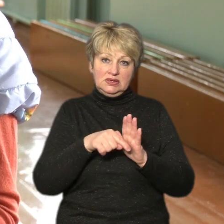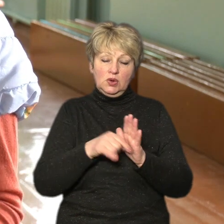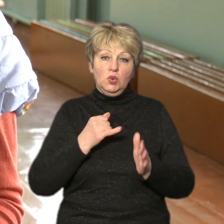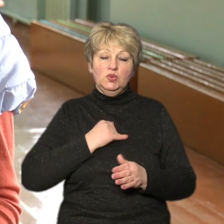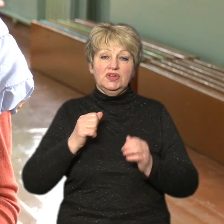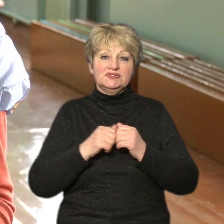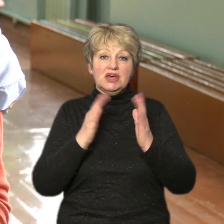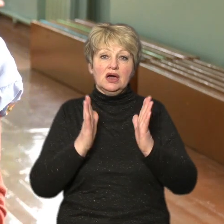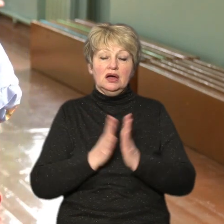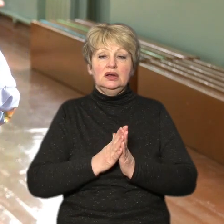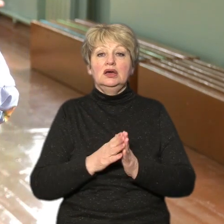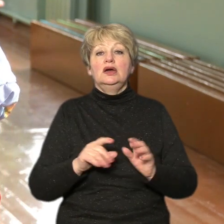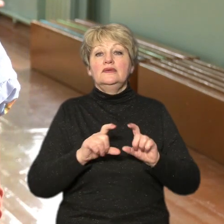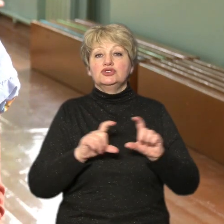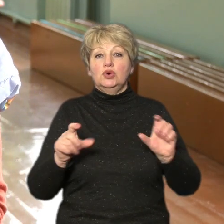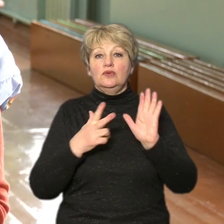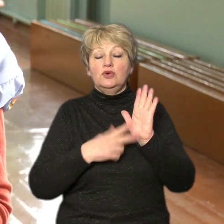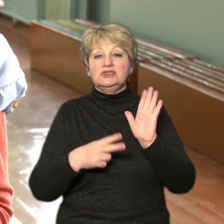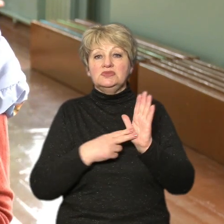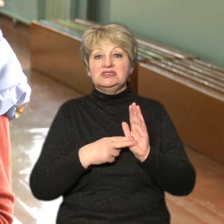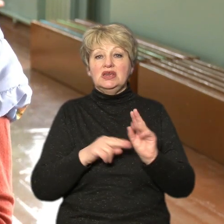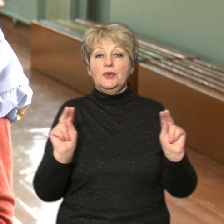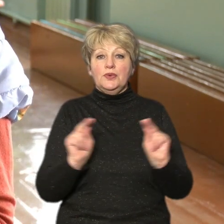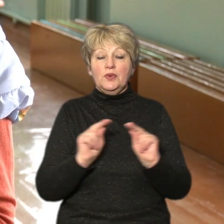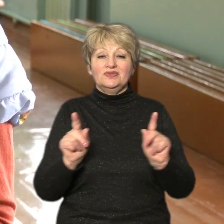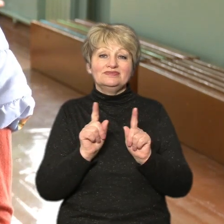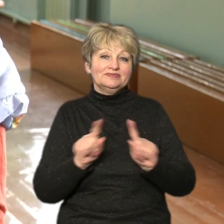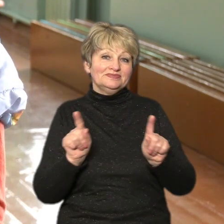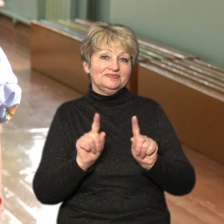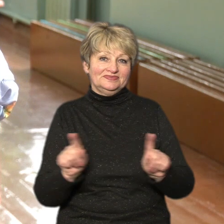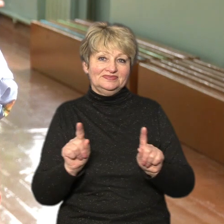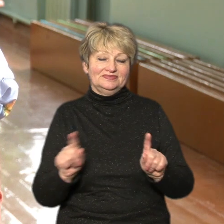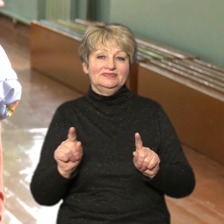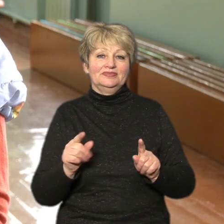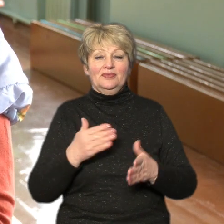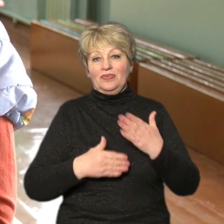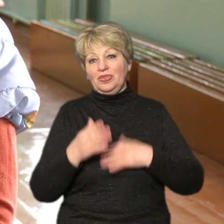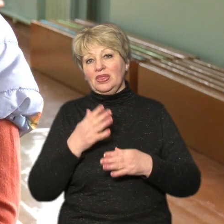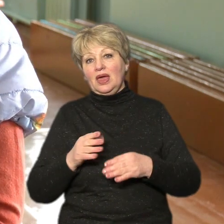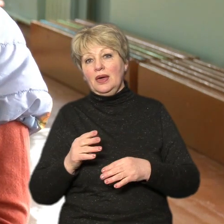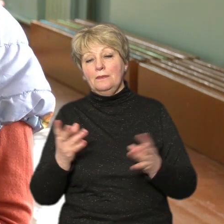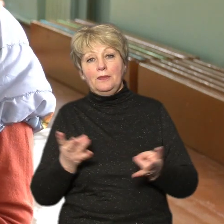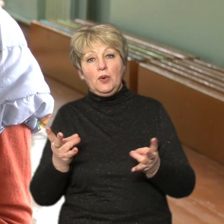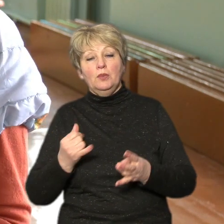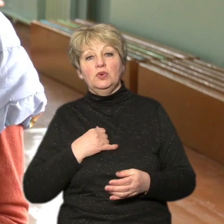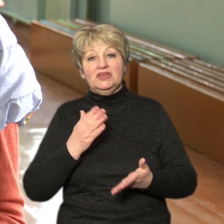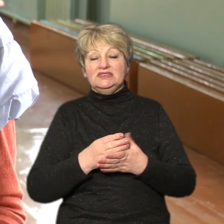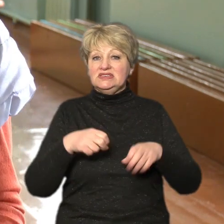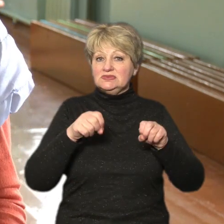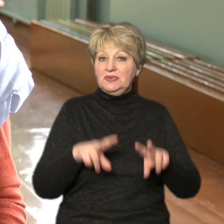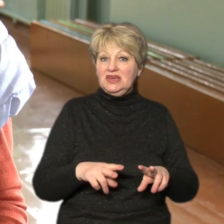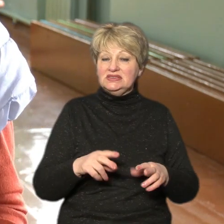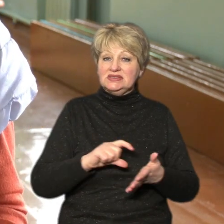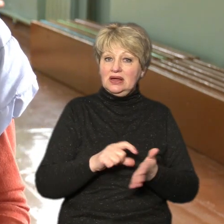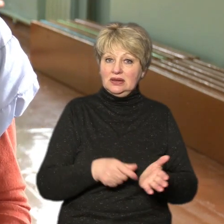школі 87 учнів, які з особливими освітніми потребами. У нас є спеціальні класи, у